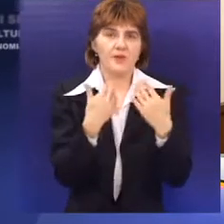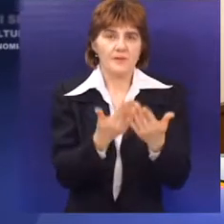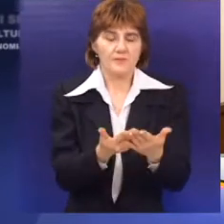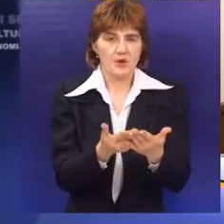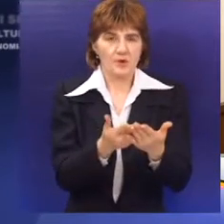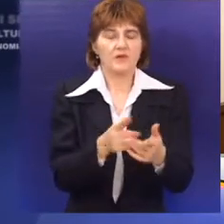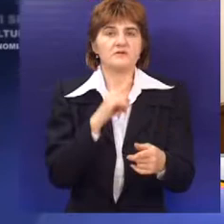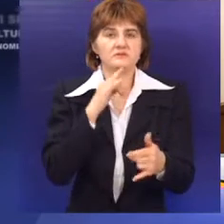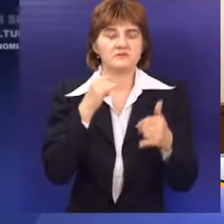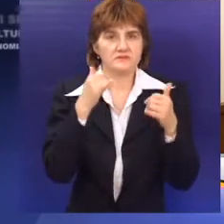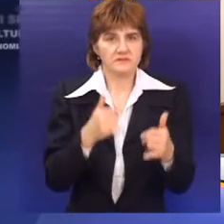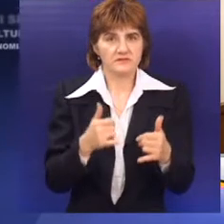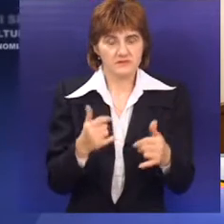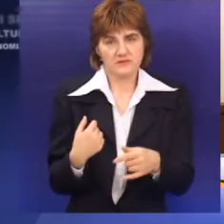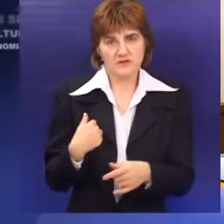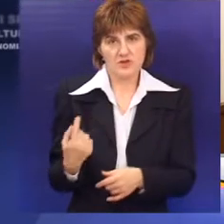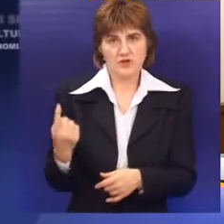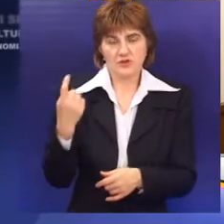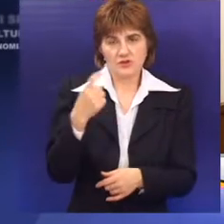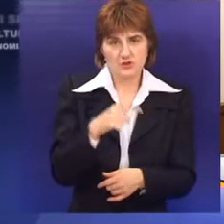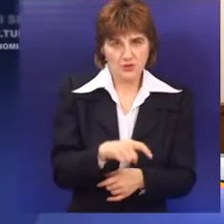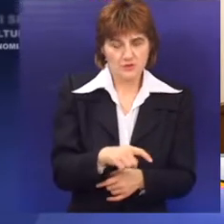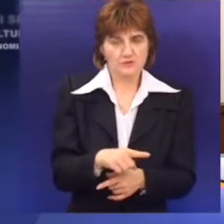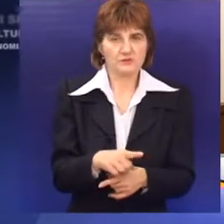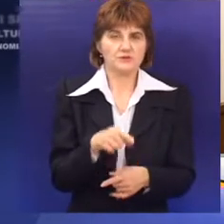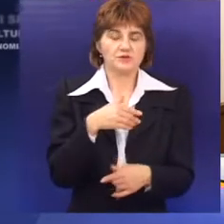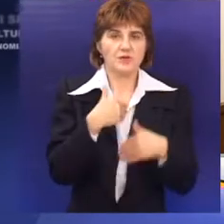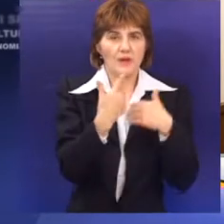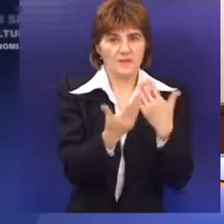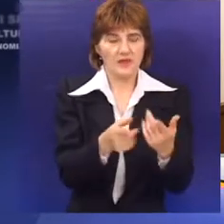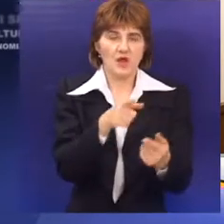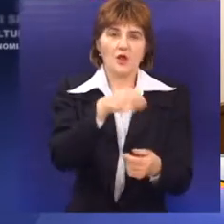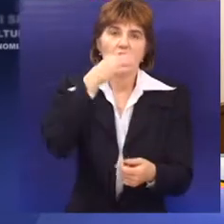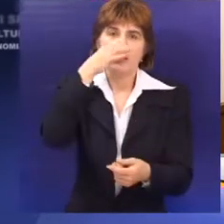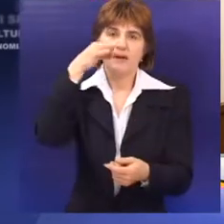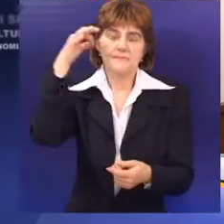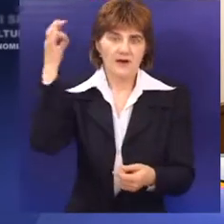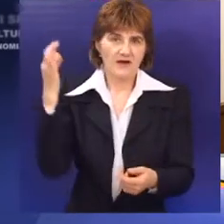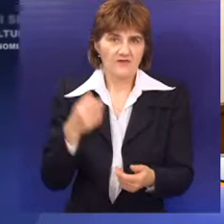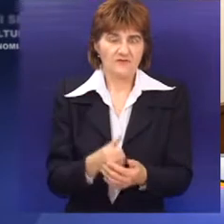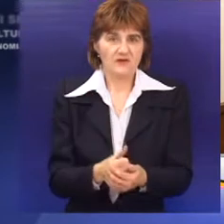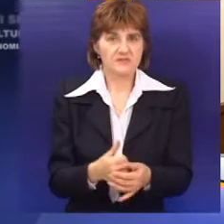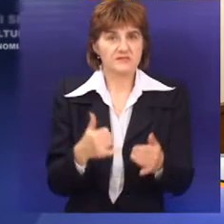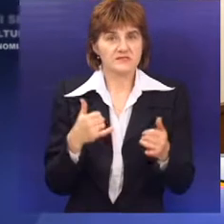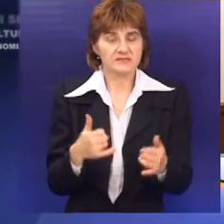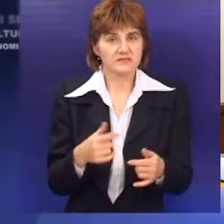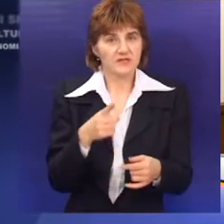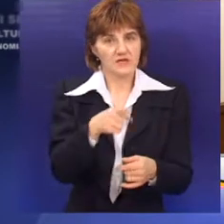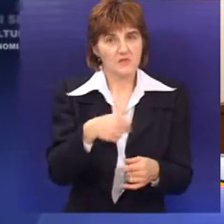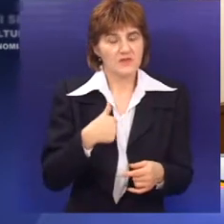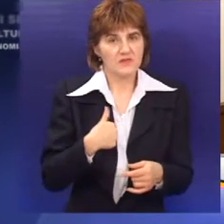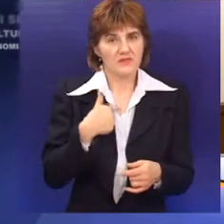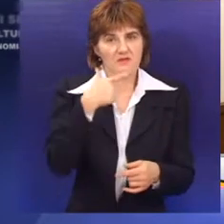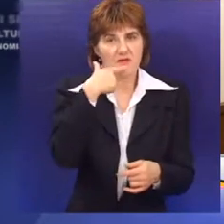Kolevke i sad smo došli da im predamo. Oni su nam recitovali, pevali, sad su rekli